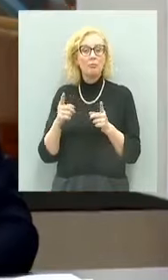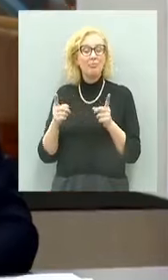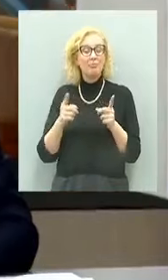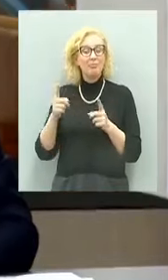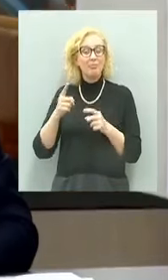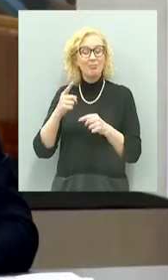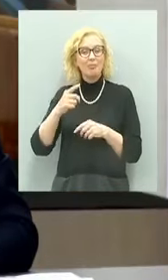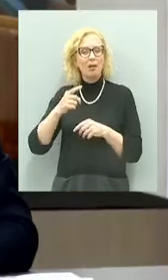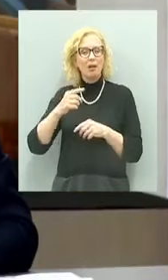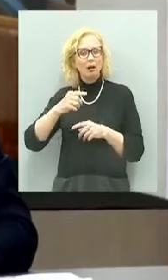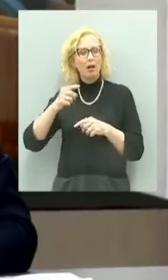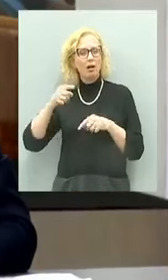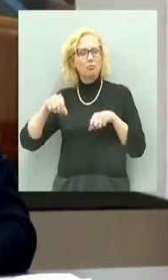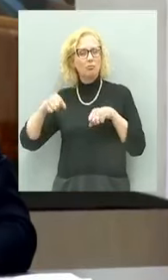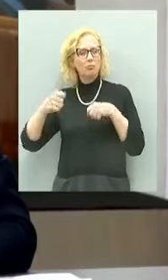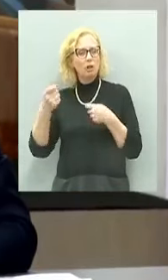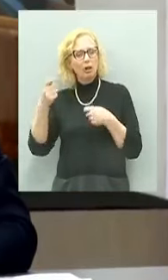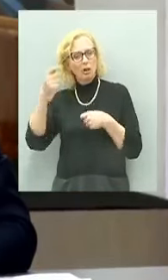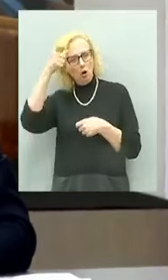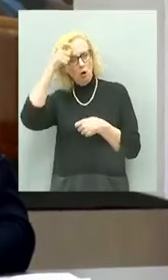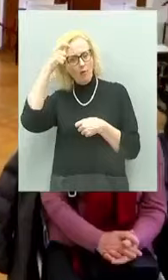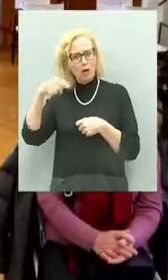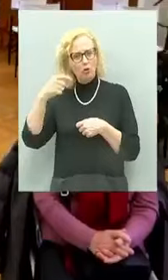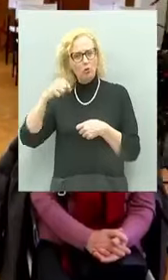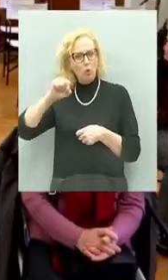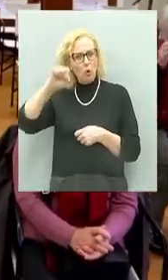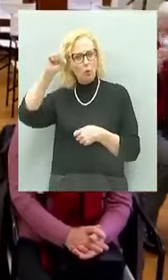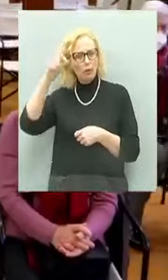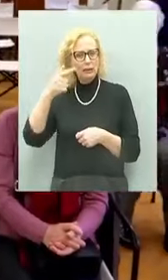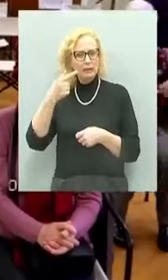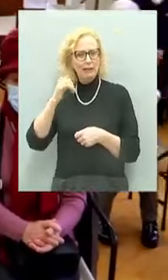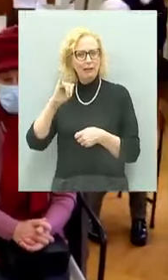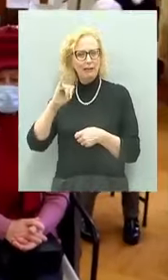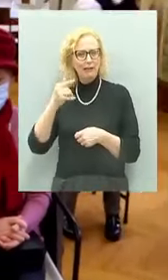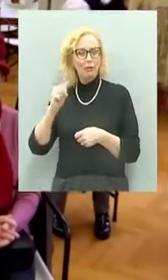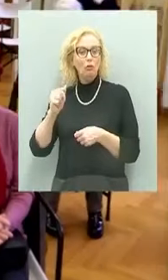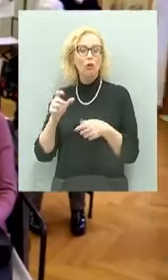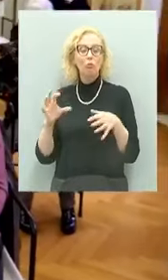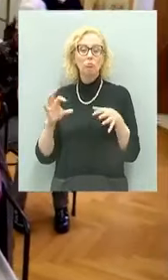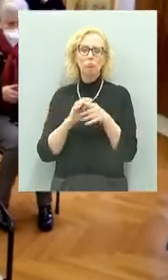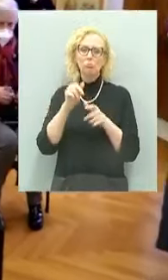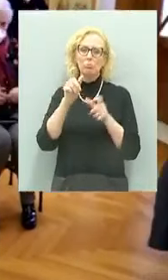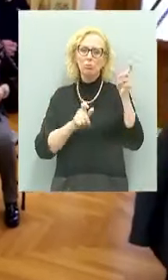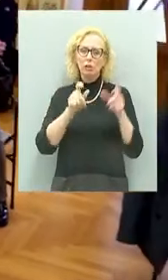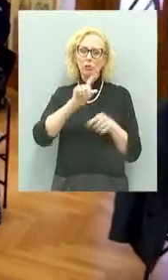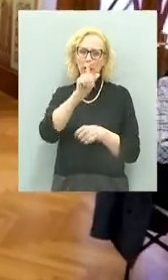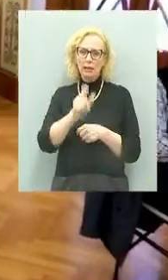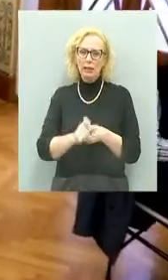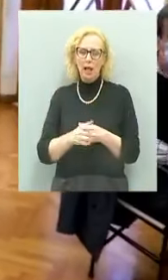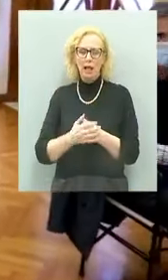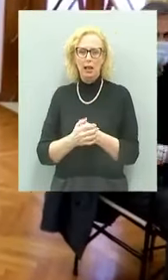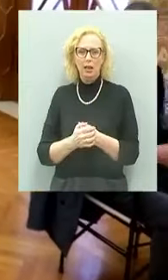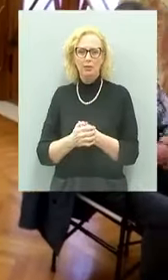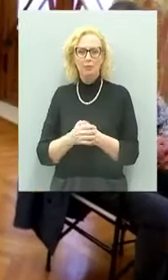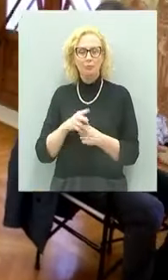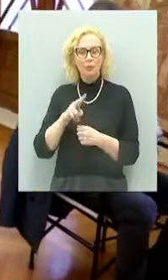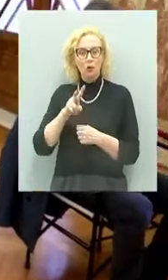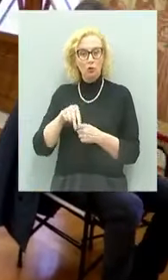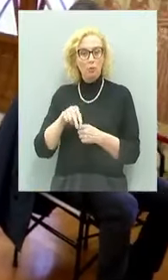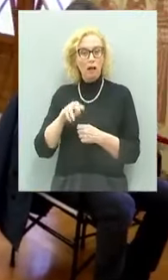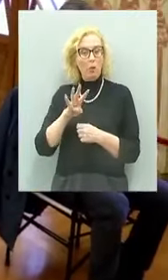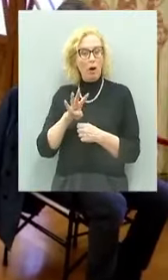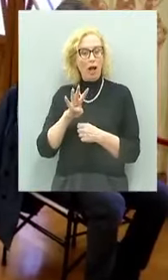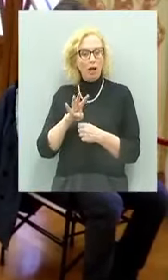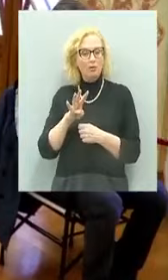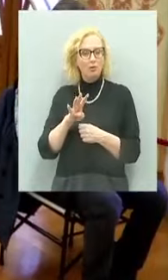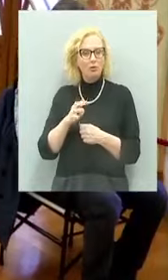comunista di Tito per la popolazione italiana. Nel 2004 è stata istituita